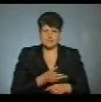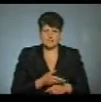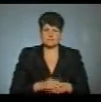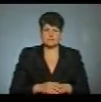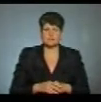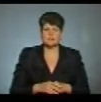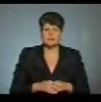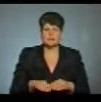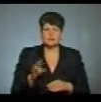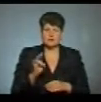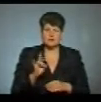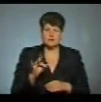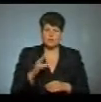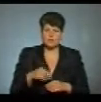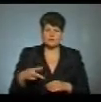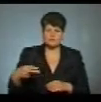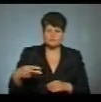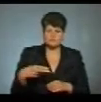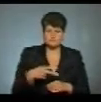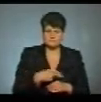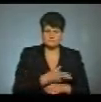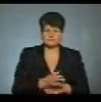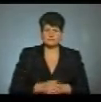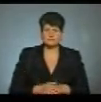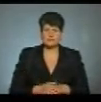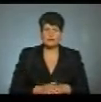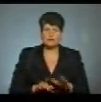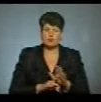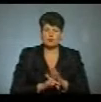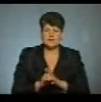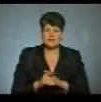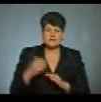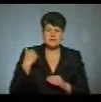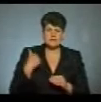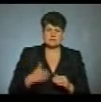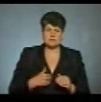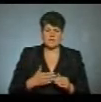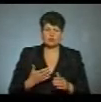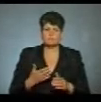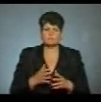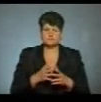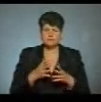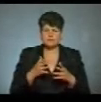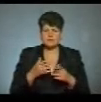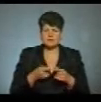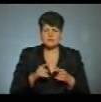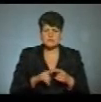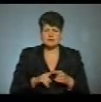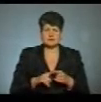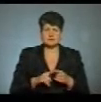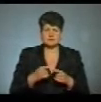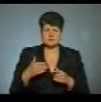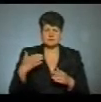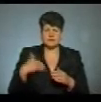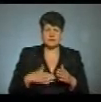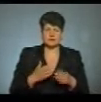швей. Надія Ротковська викроє вироби. Починаємо з спинок, з більших деталів. Спинки, передню, задню, а